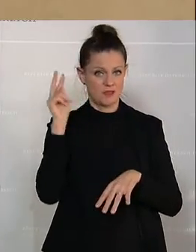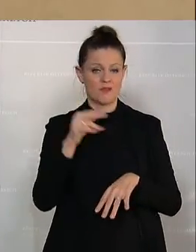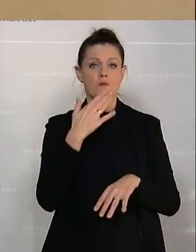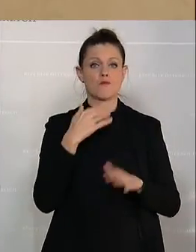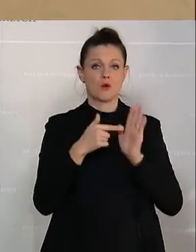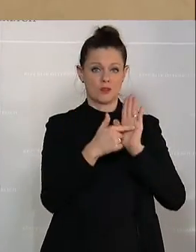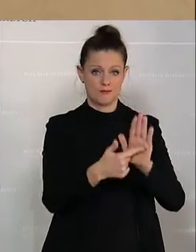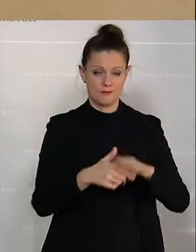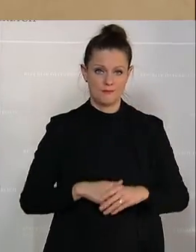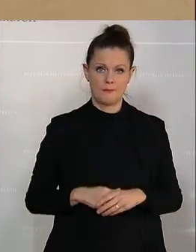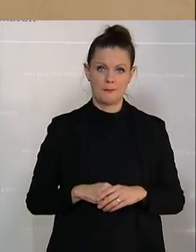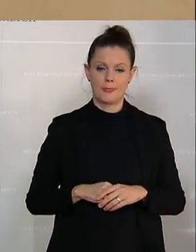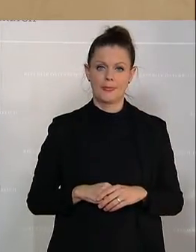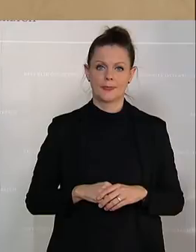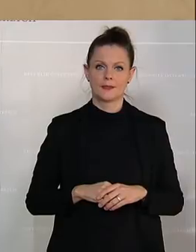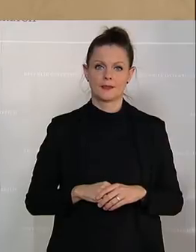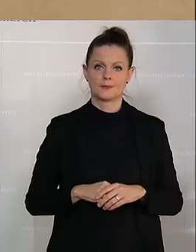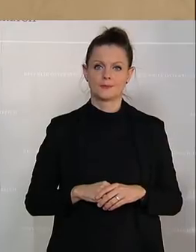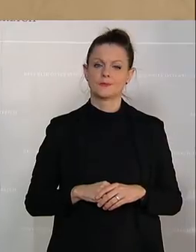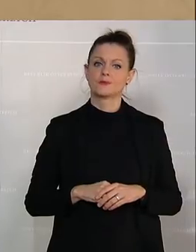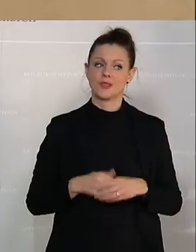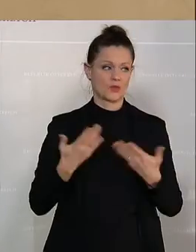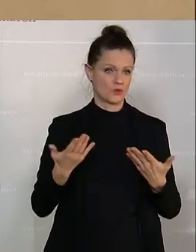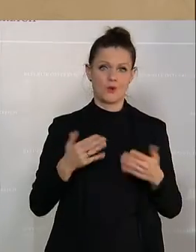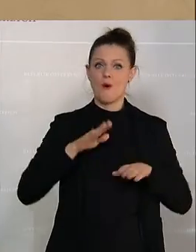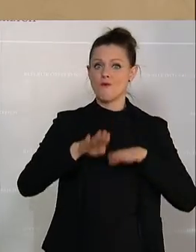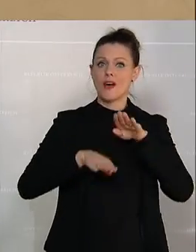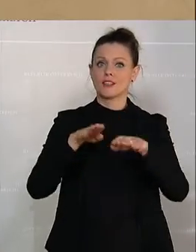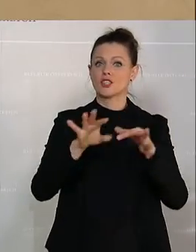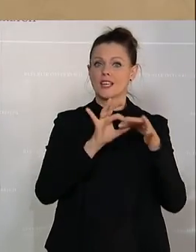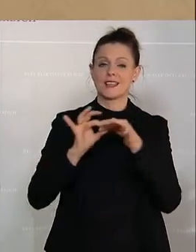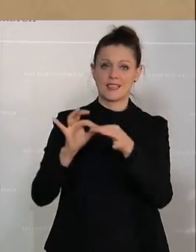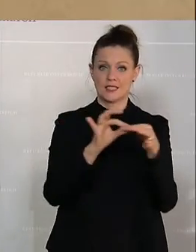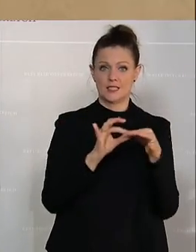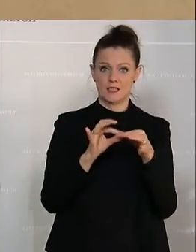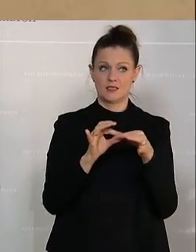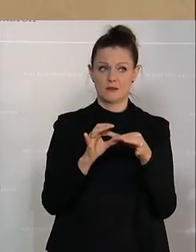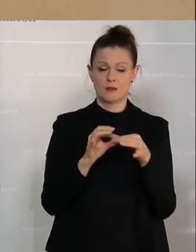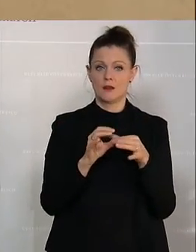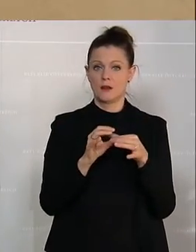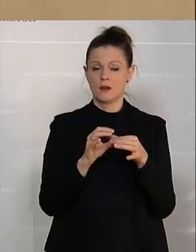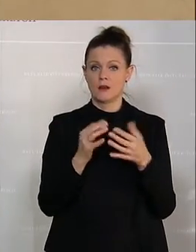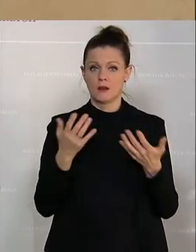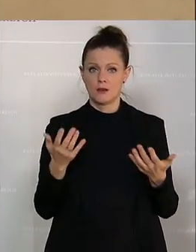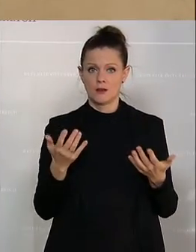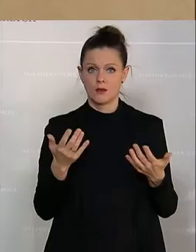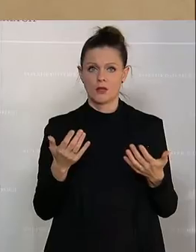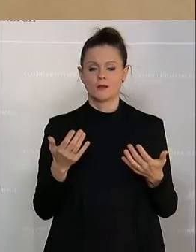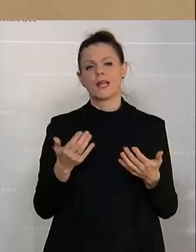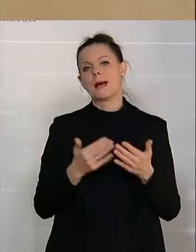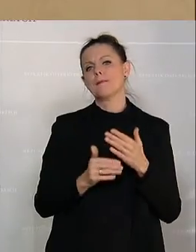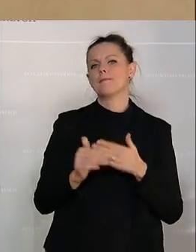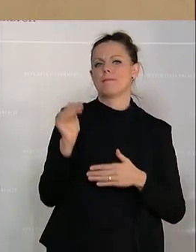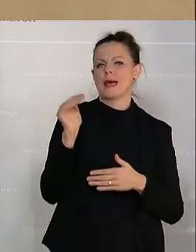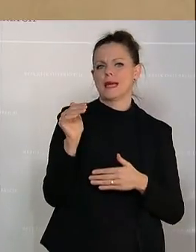reifen, fortgeschrittenen Gesellschaft, wie wir es sind, kann es nicht genügen zu sagen, na, der Großteil